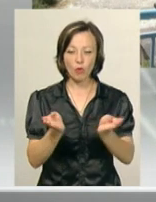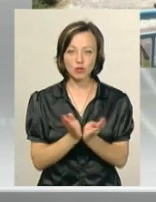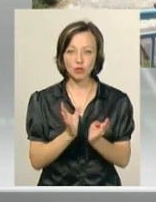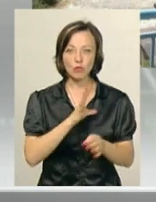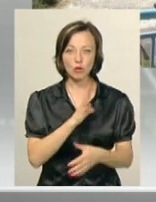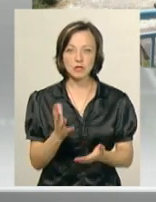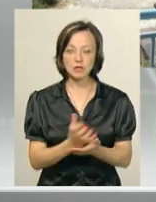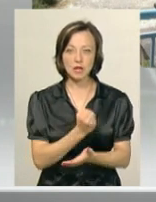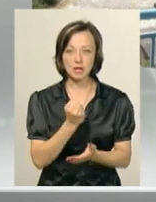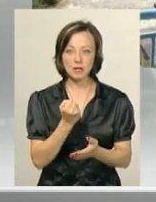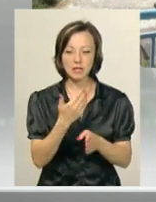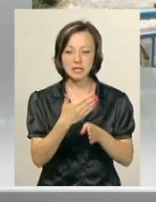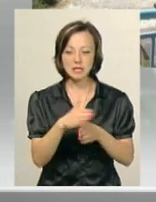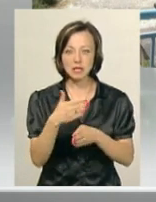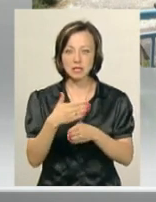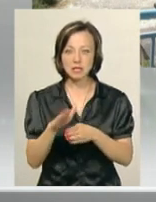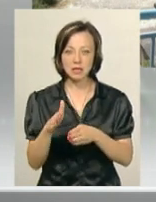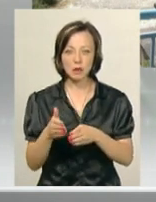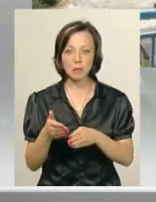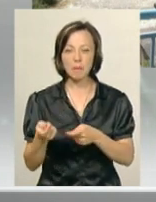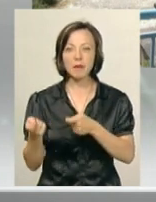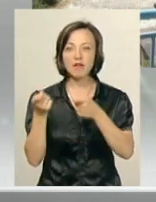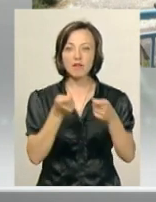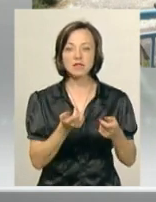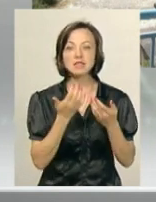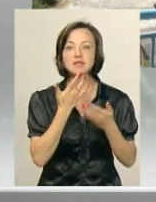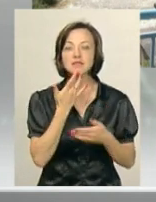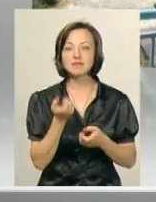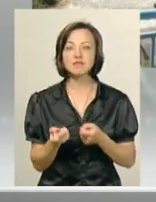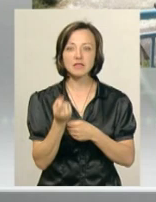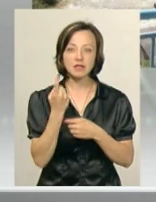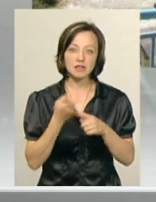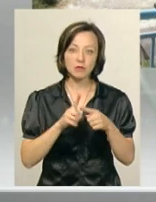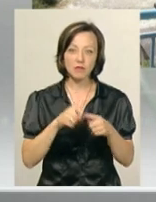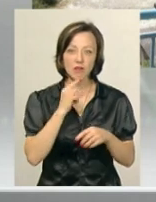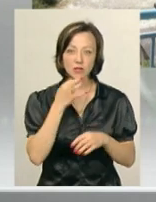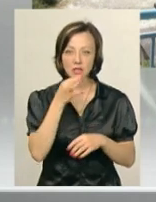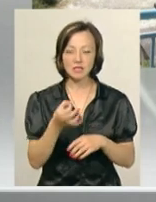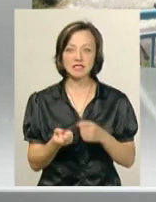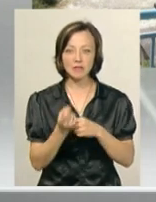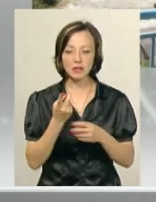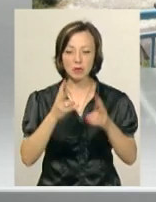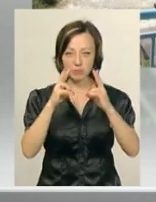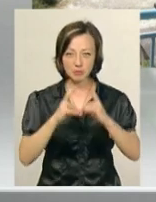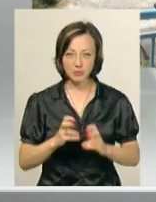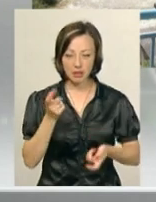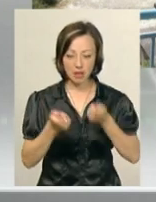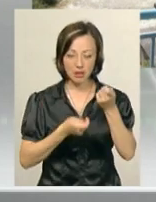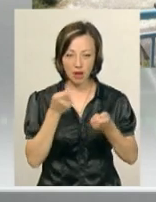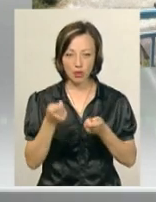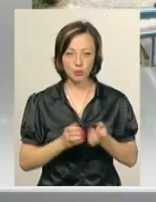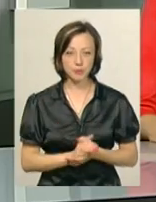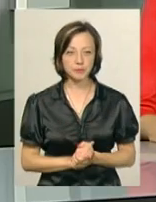знайдено зразки імпорту. На сьогодні важко сказати, чи це золотоурдинський, чи іранський. Тут потрібно буде більш детально розбирати.